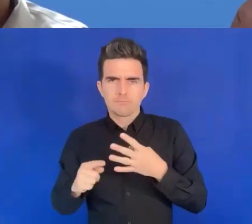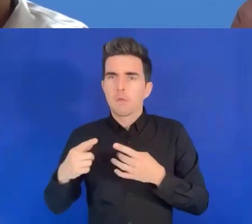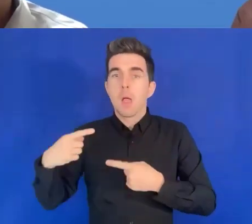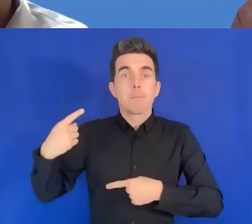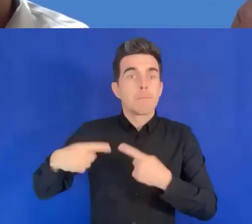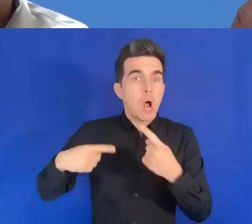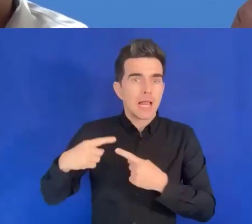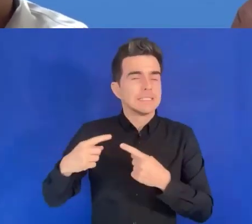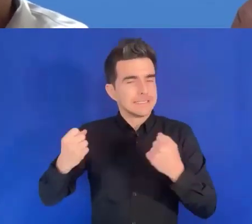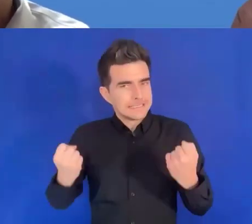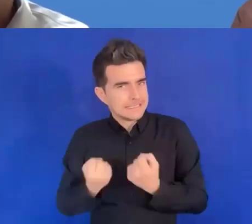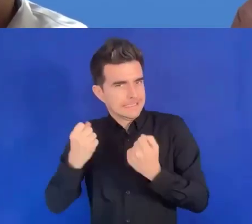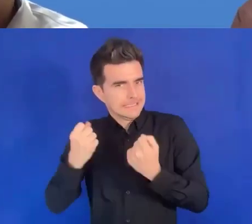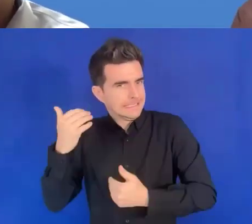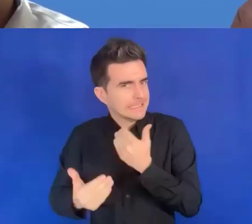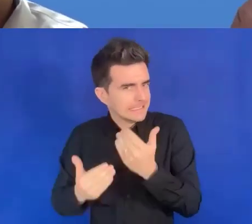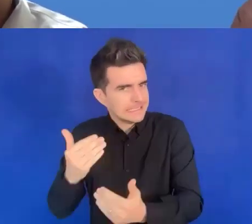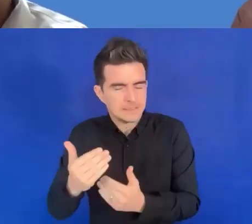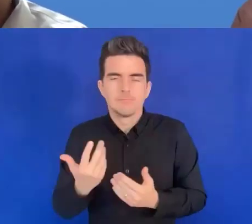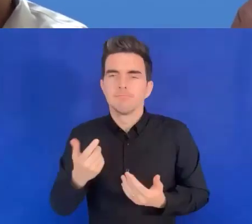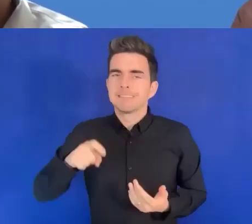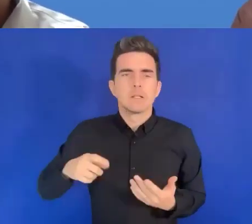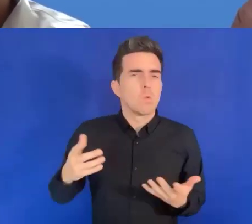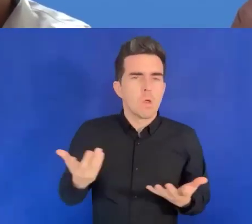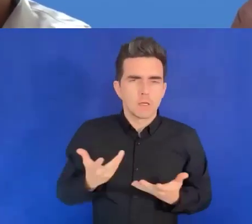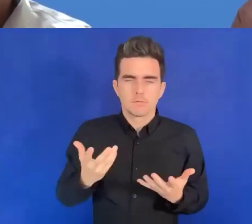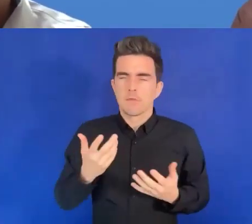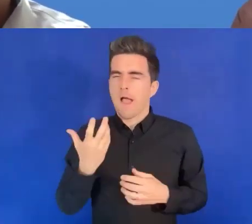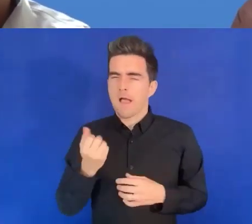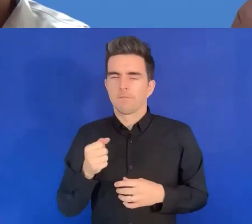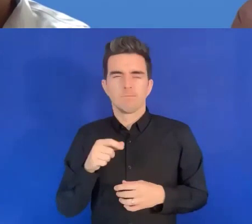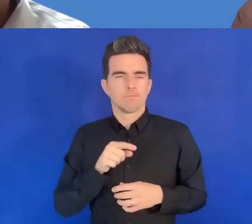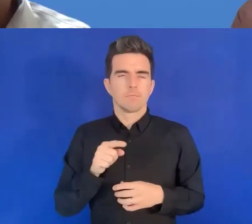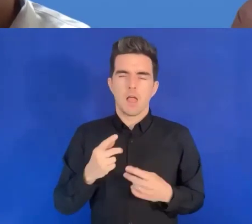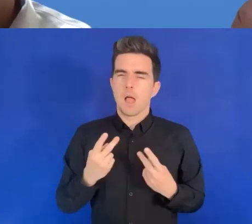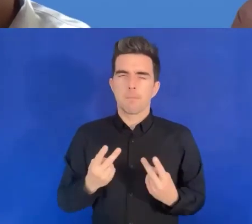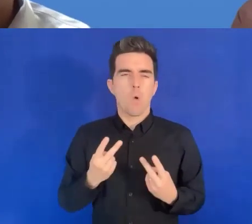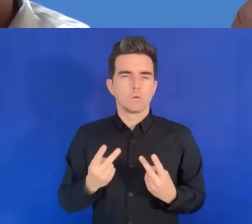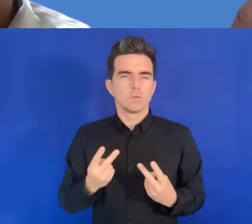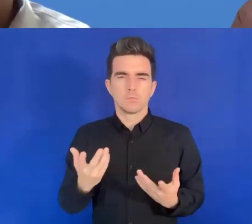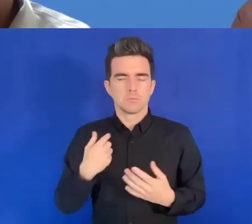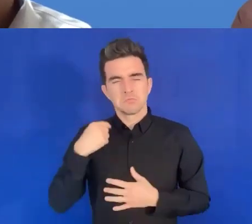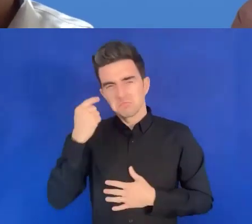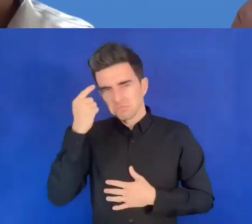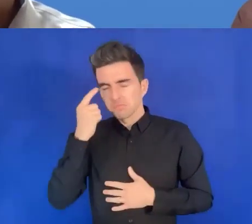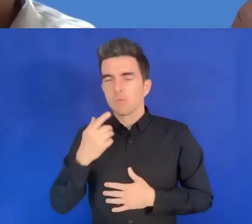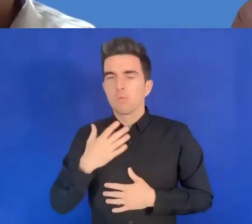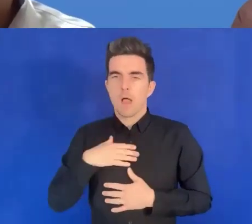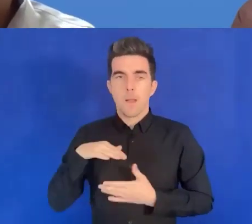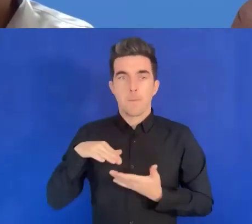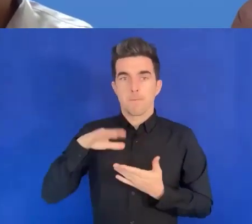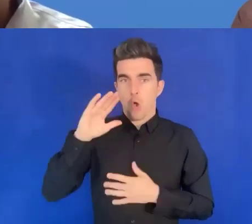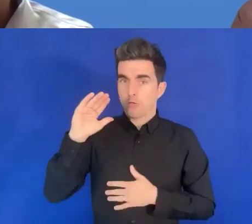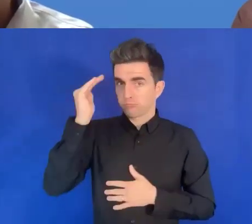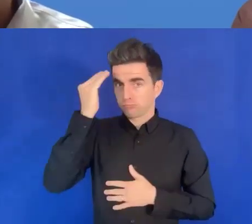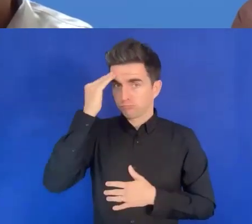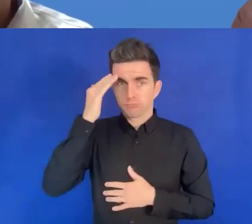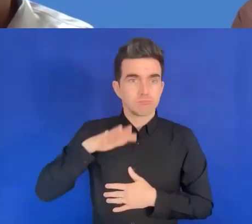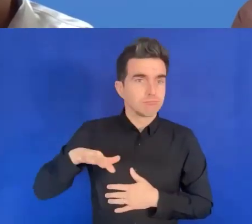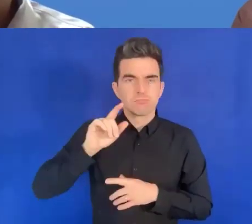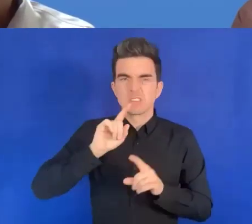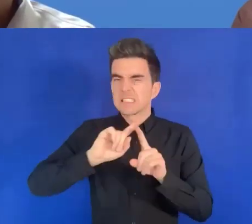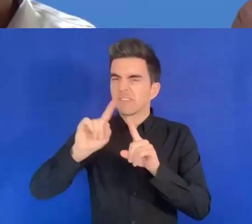Je veux dire que le fait de sensibiliser les différents parties prenantes sur l